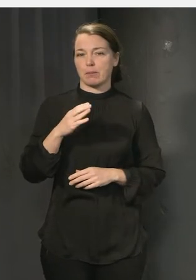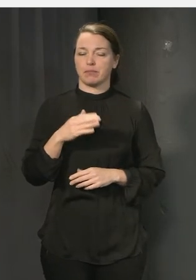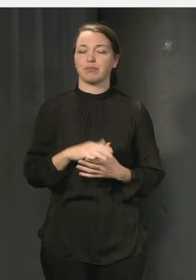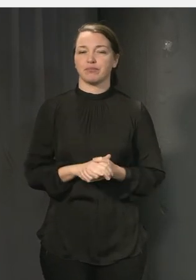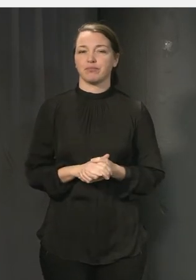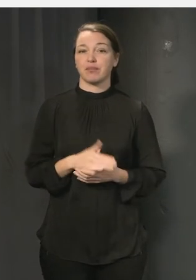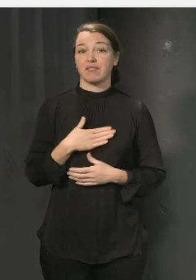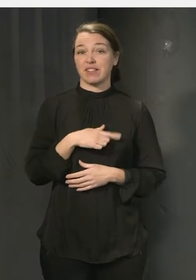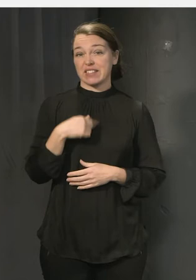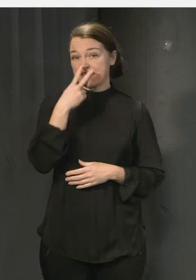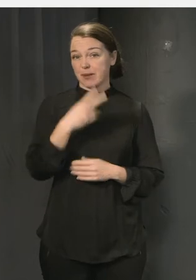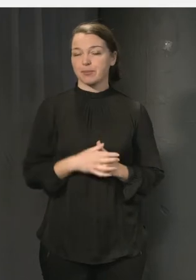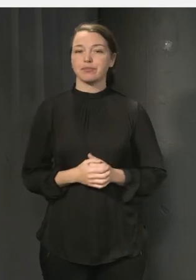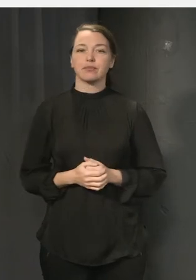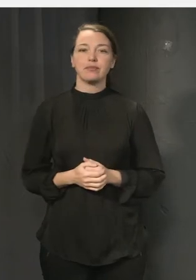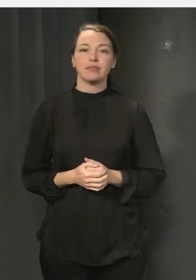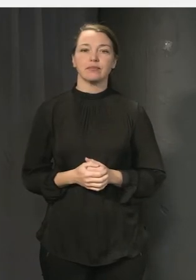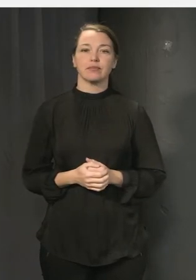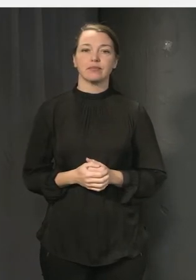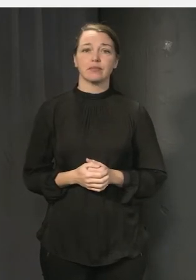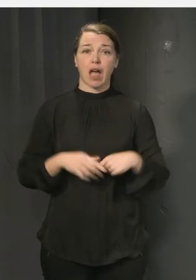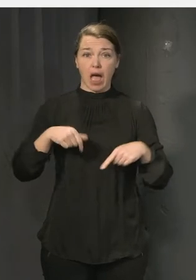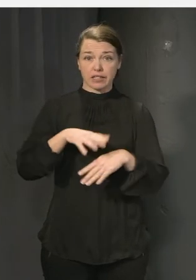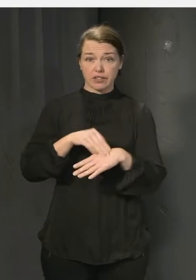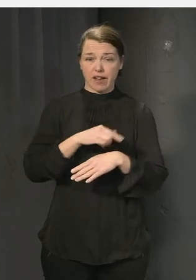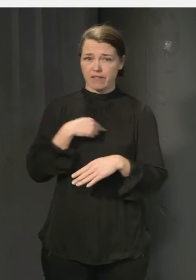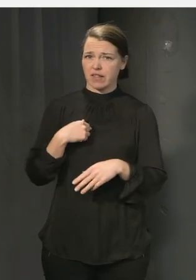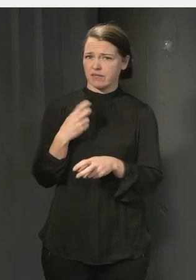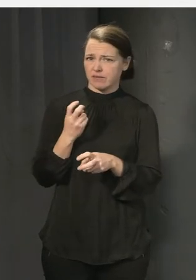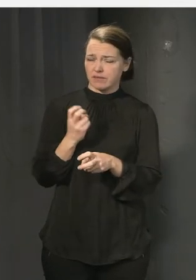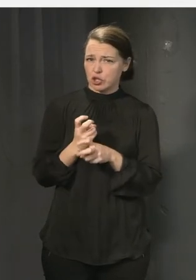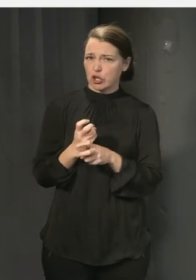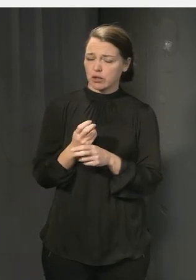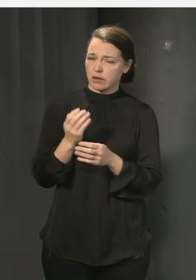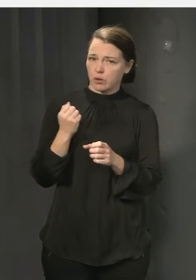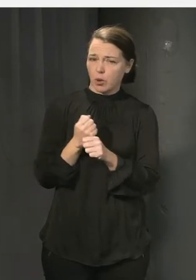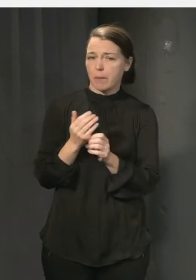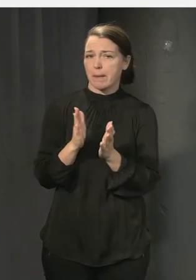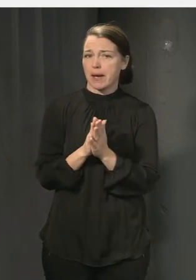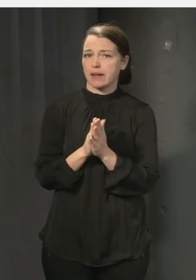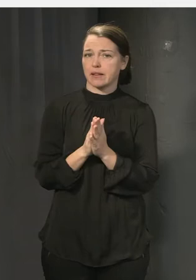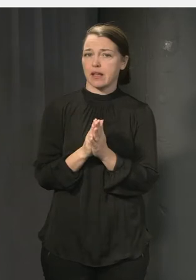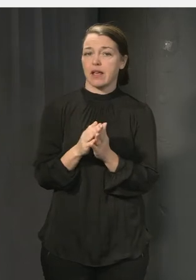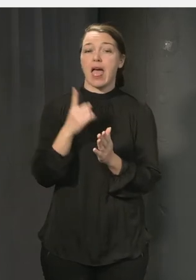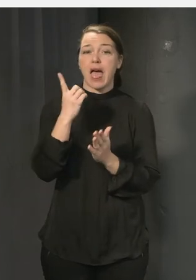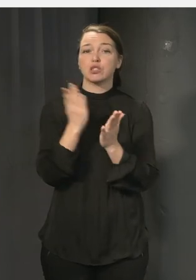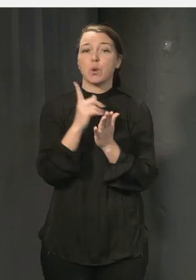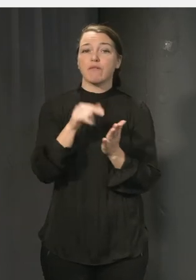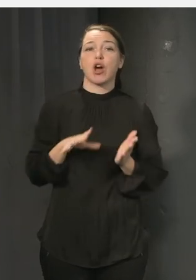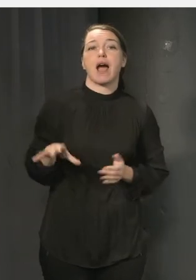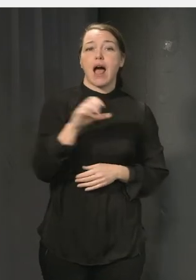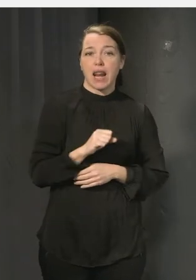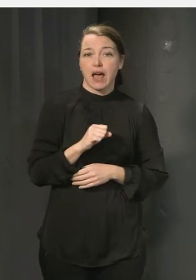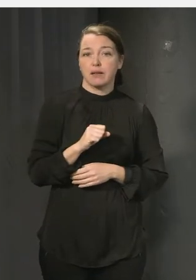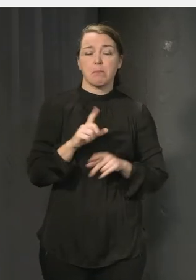Jag tänker i Sverige har vi ju verkligen på riktigt försökt att jobba med det här konceptet att en skola för alla. Skolan ska vara för